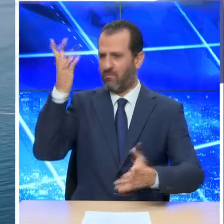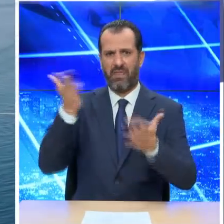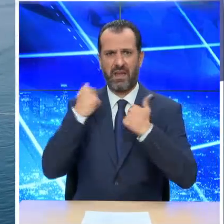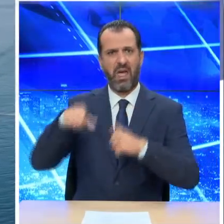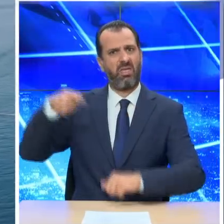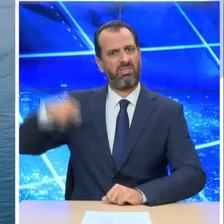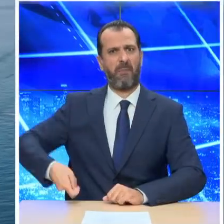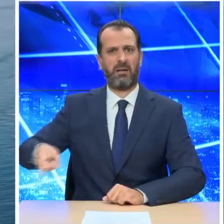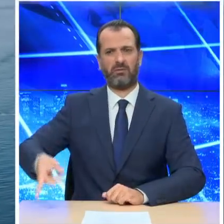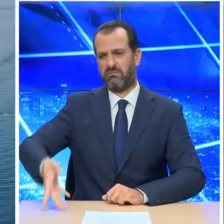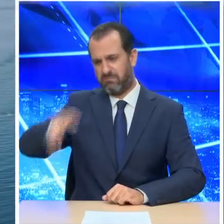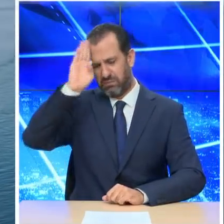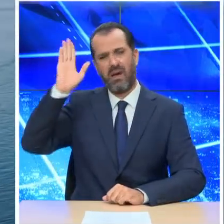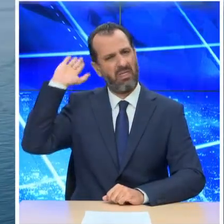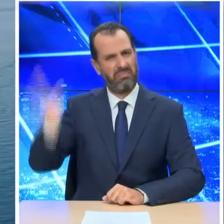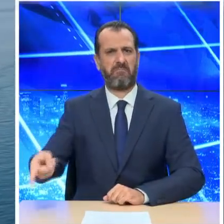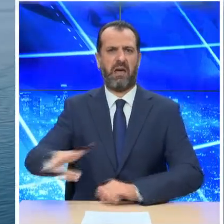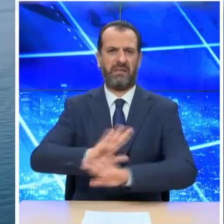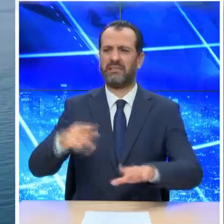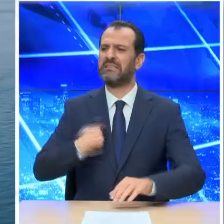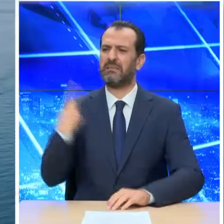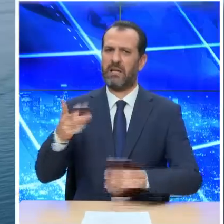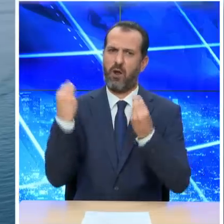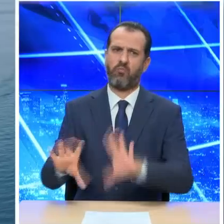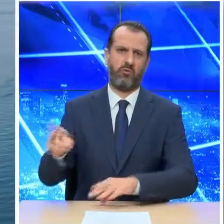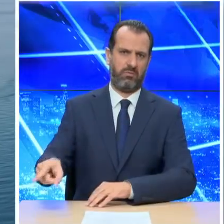πληρώσουν το τίμημα για την προκλητική συμπεριφορά τους